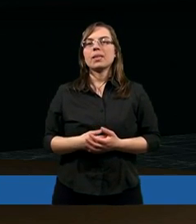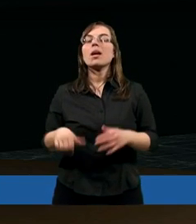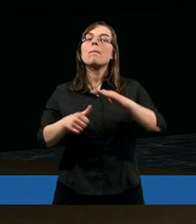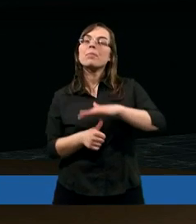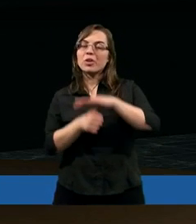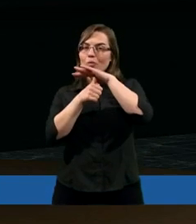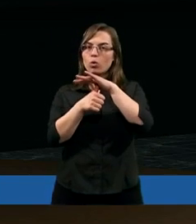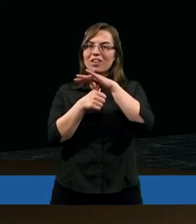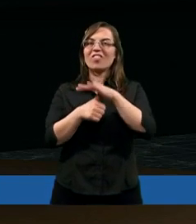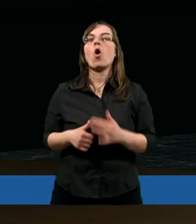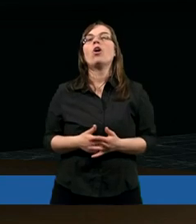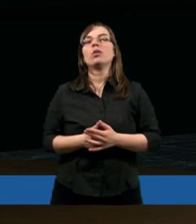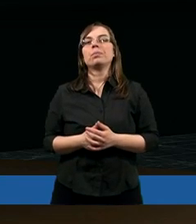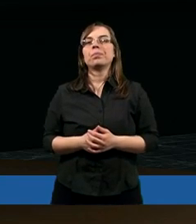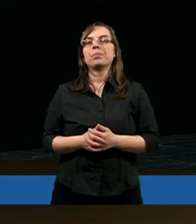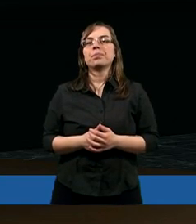przywództwo